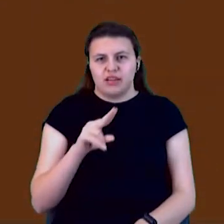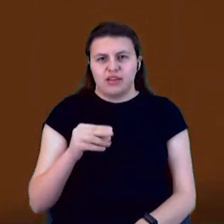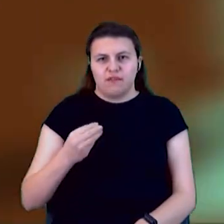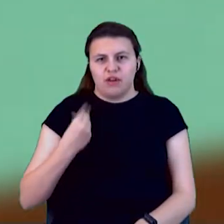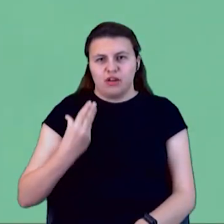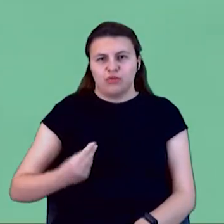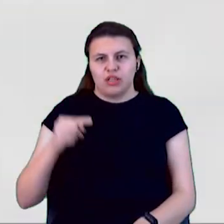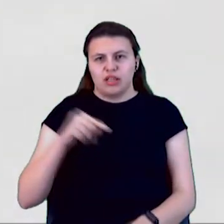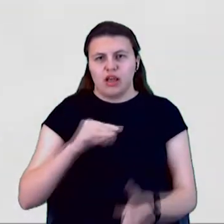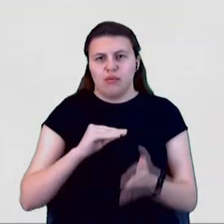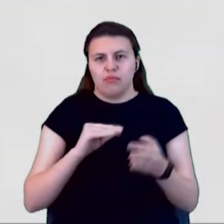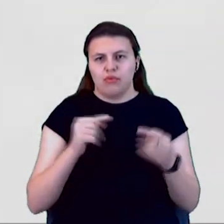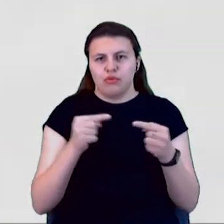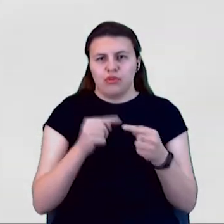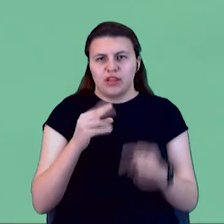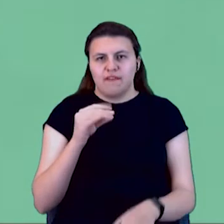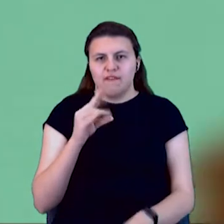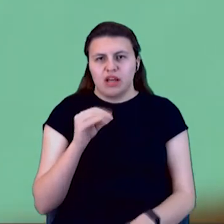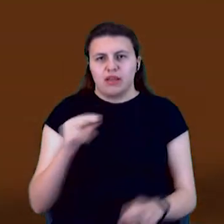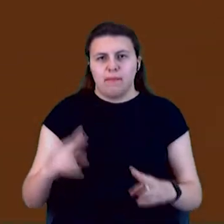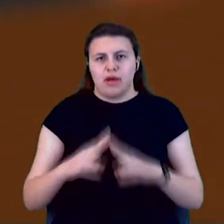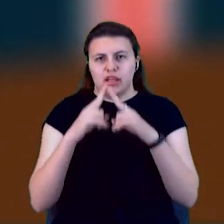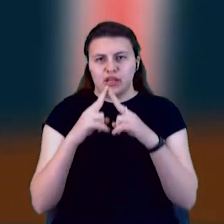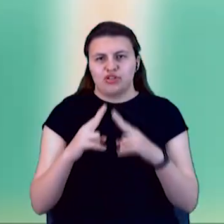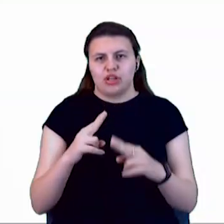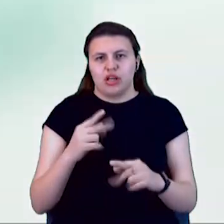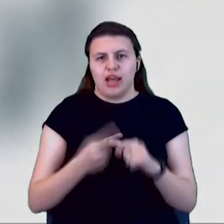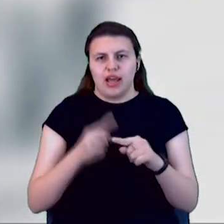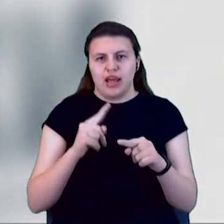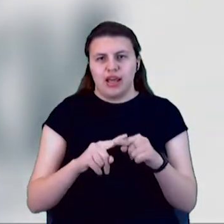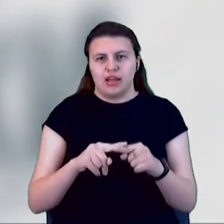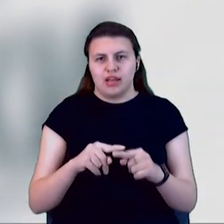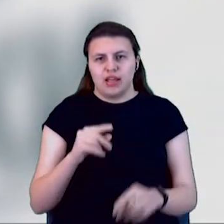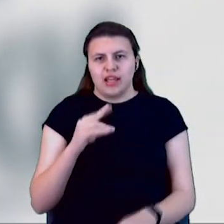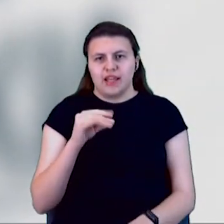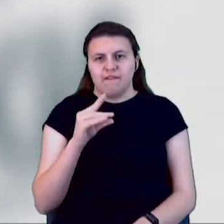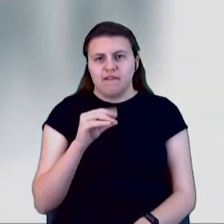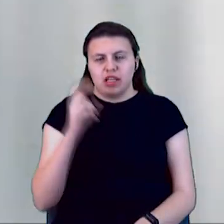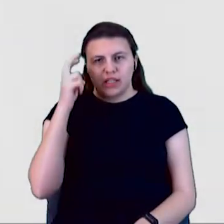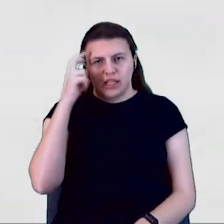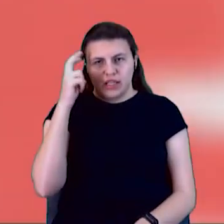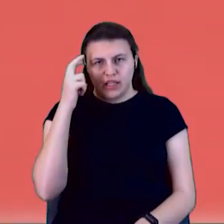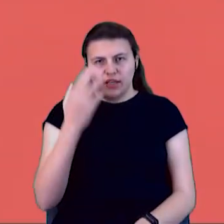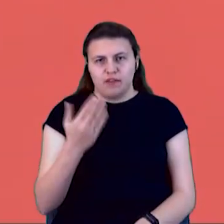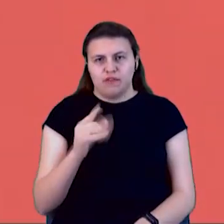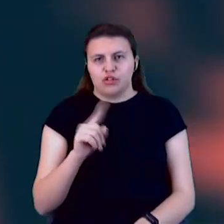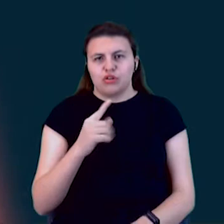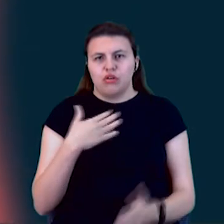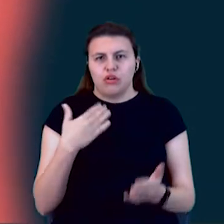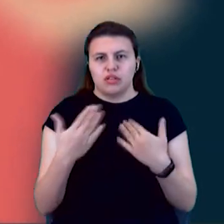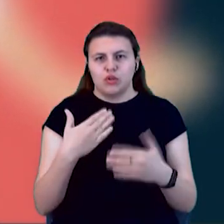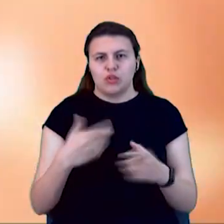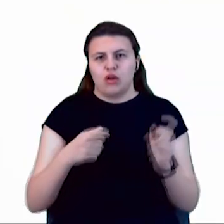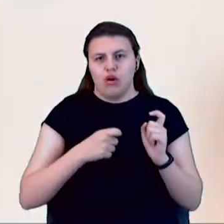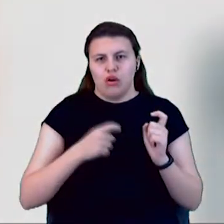написано «Дефенд Париж», а це «Дефенд Київ». Що касається зброя, то лично моє мнення.